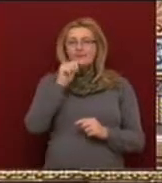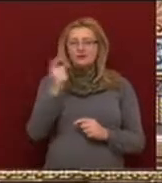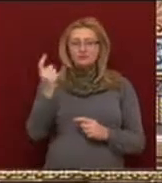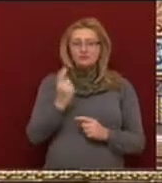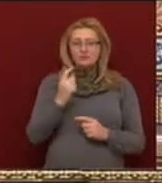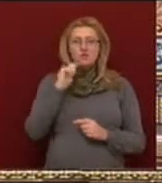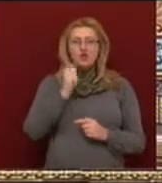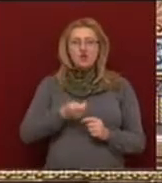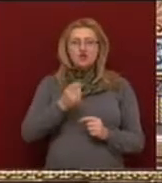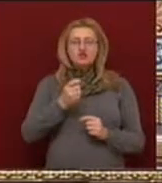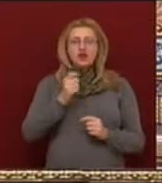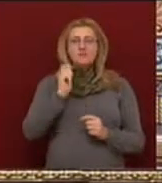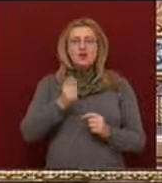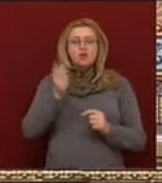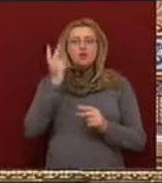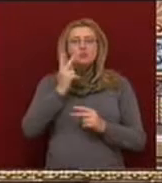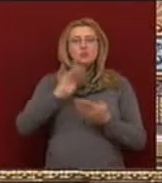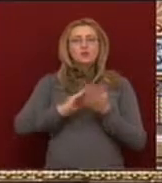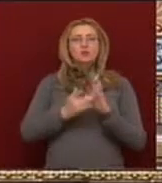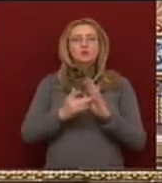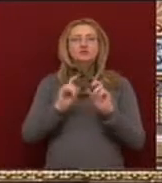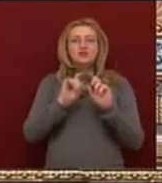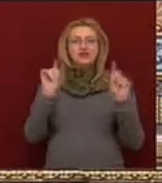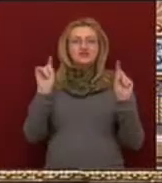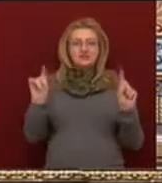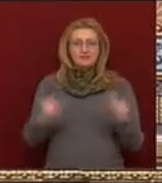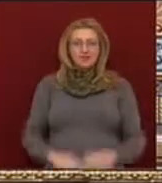Magyarság és a Magyar Kultúra hétköznapjai címmel. Parancsoljunk képviselő úr!